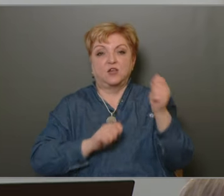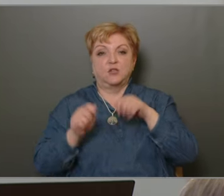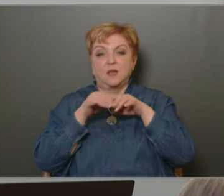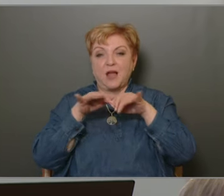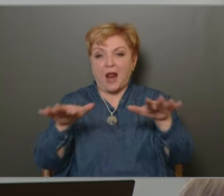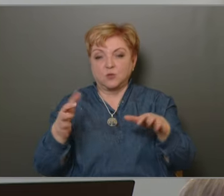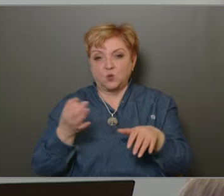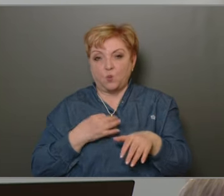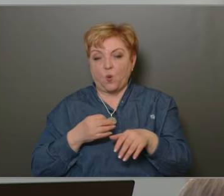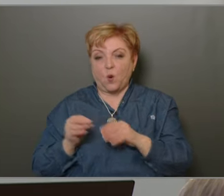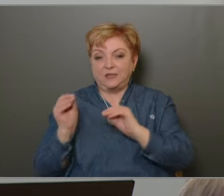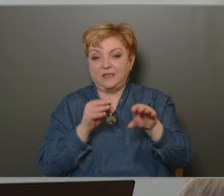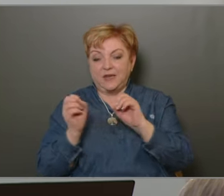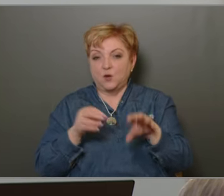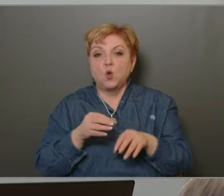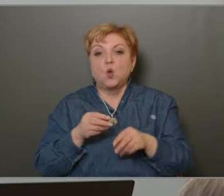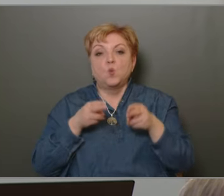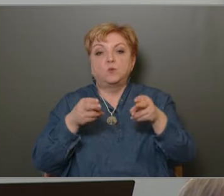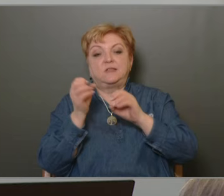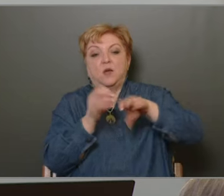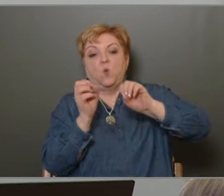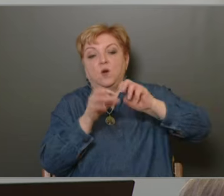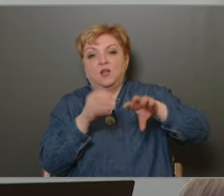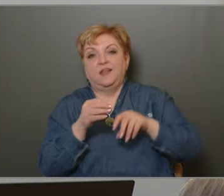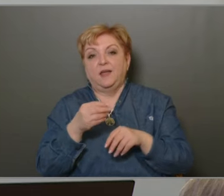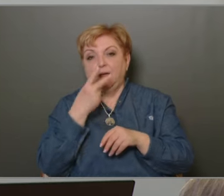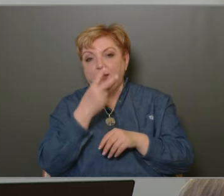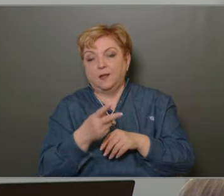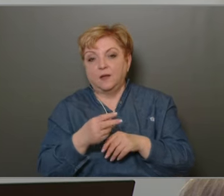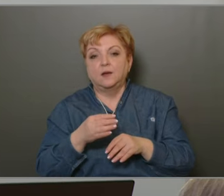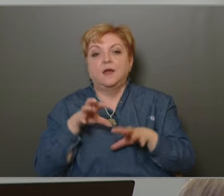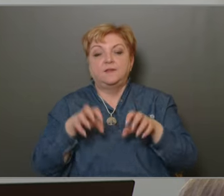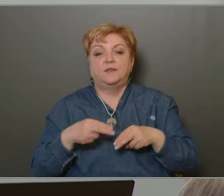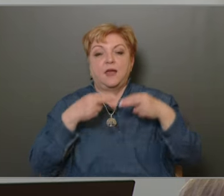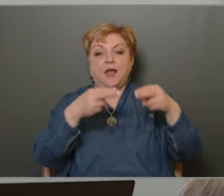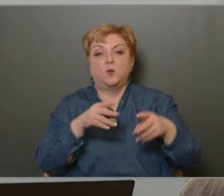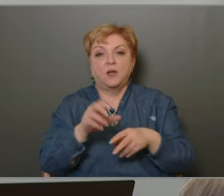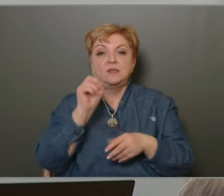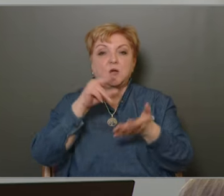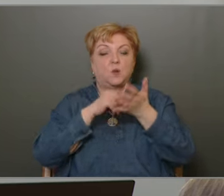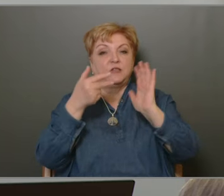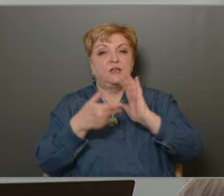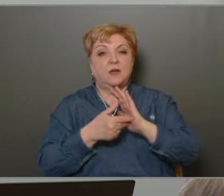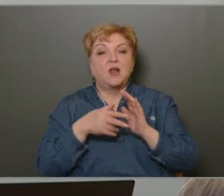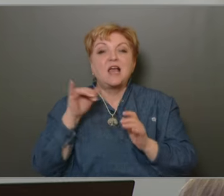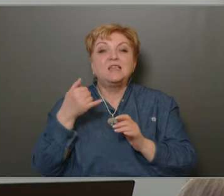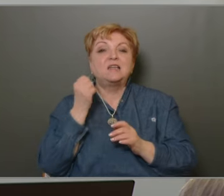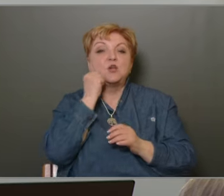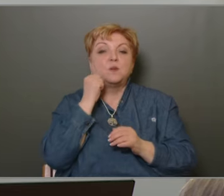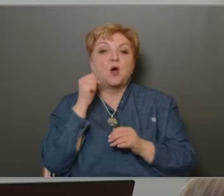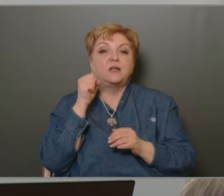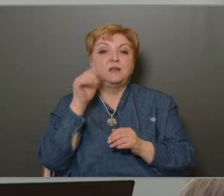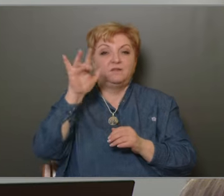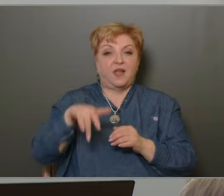hálózatokból kikerülő utcai hulladék tekintetében tettek előrelépést. Itt ugye a 13. kerületben a Jászai